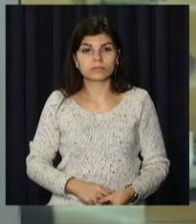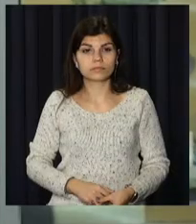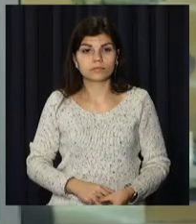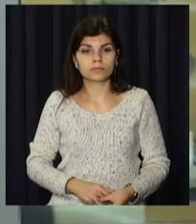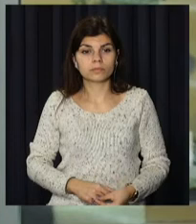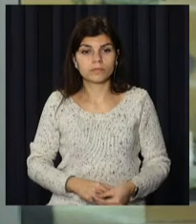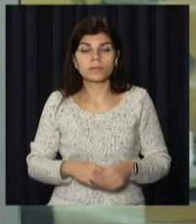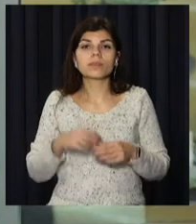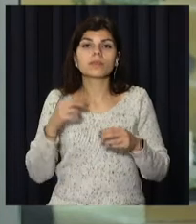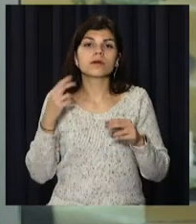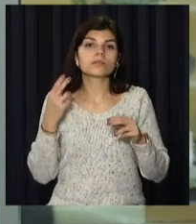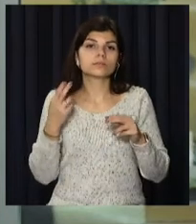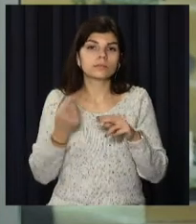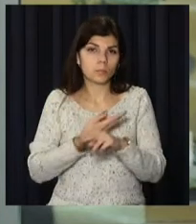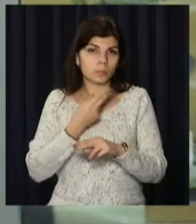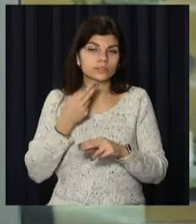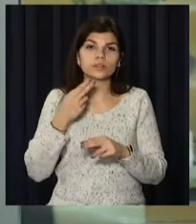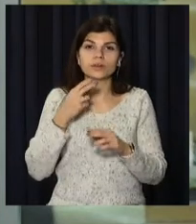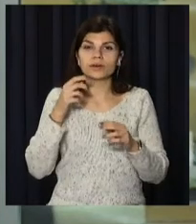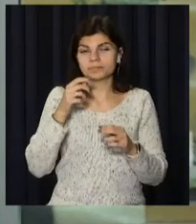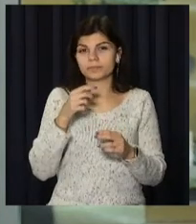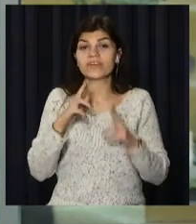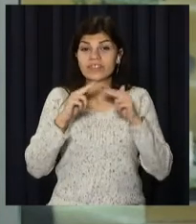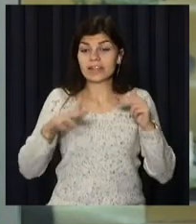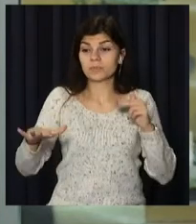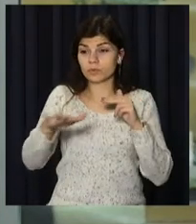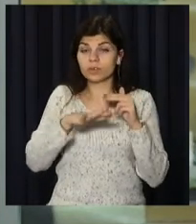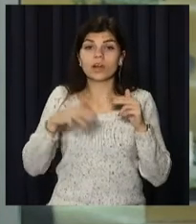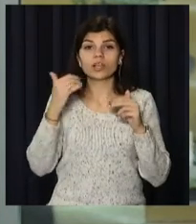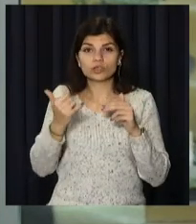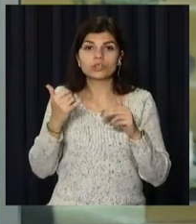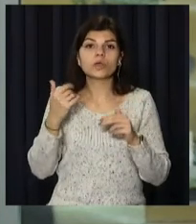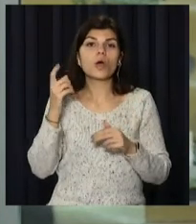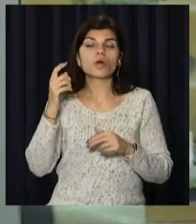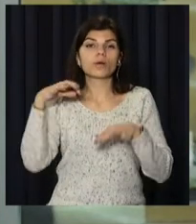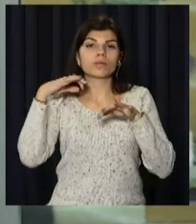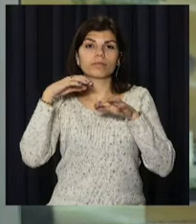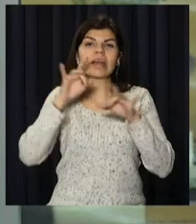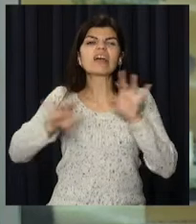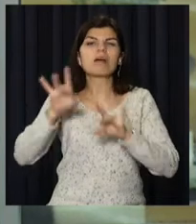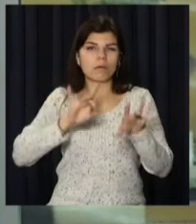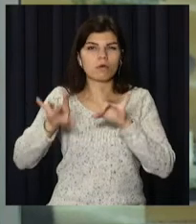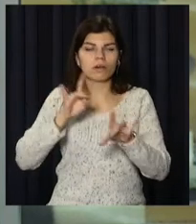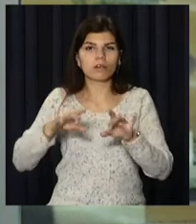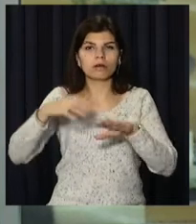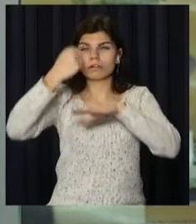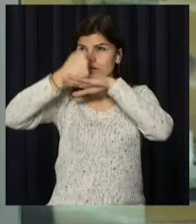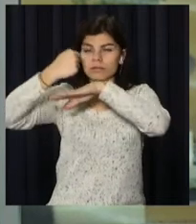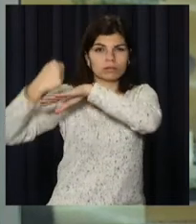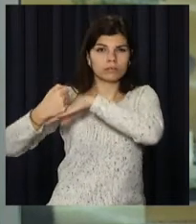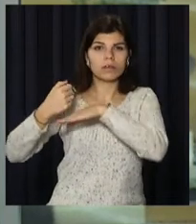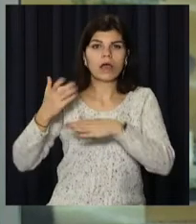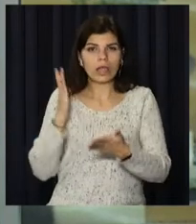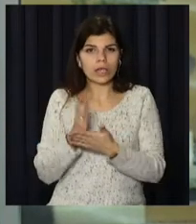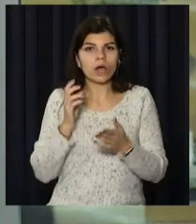Без спотикачів та надувних чоловічків. В Дніпрі демонтують мобільну рекламу. Хаотично встановлені штендери становлять